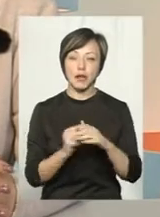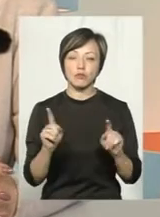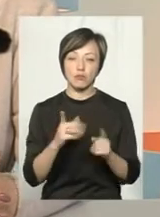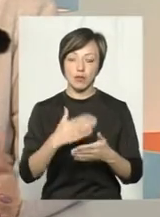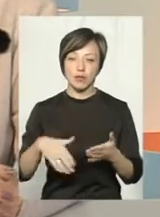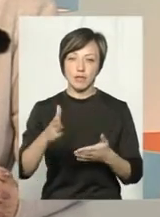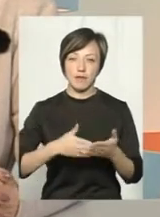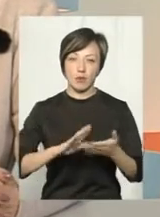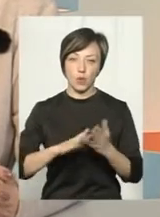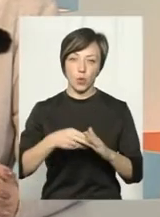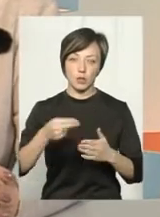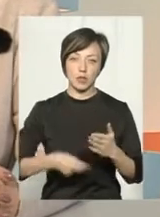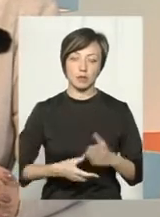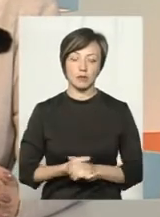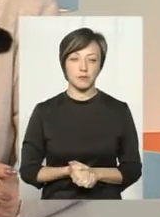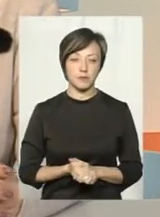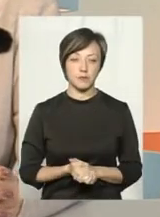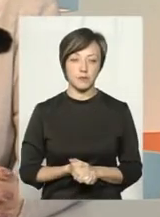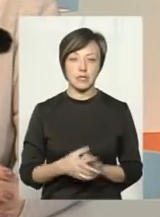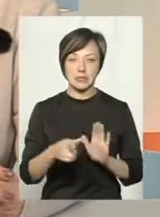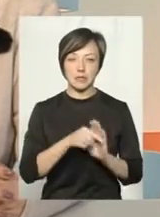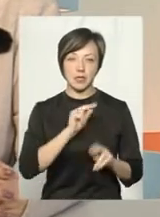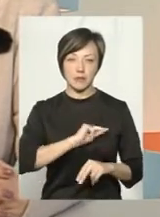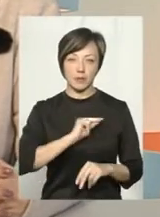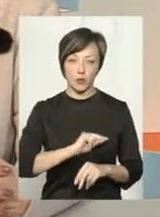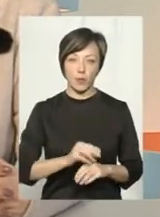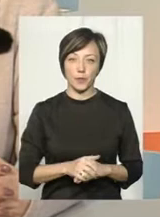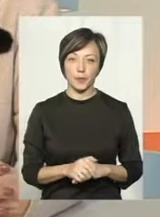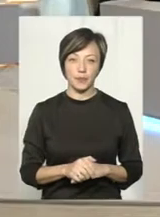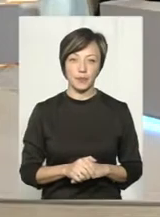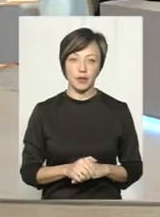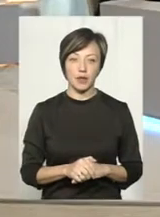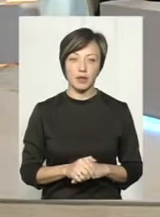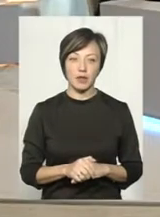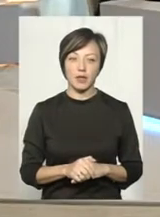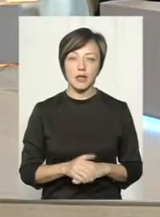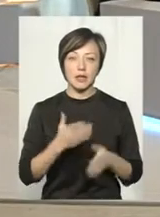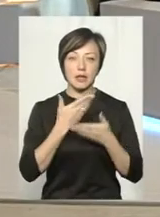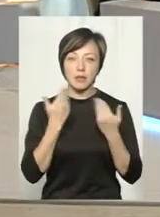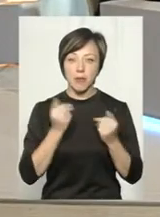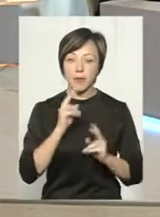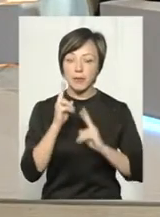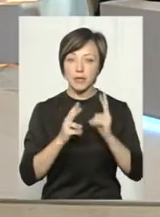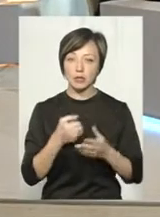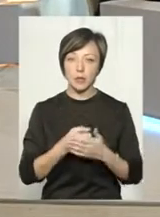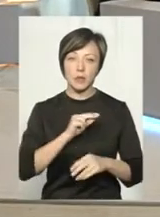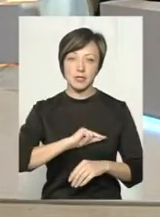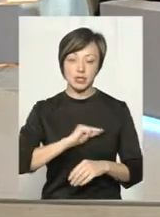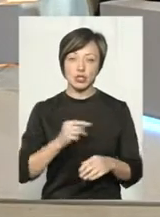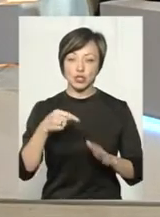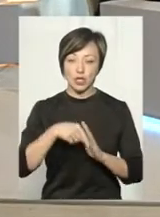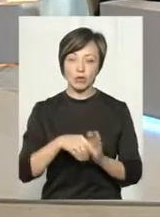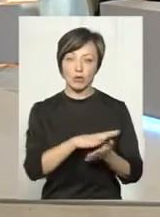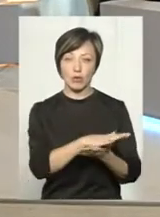того, щоб з працівником, як сказала Алла, то вона ж сказала, якщо нема претензій до працівника, значить з ним